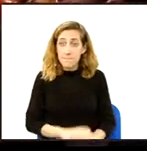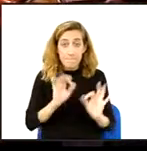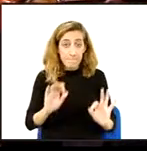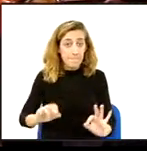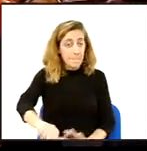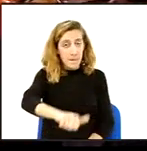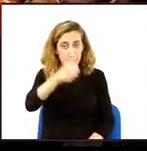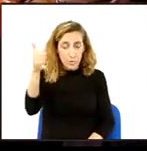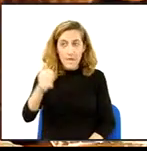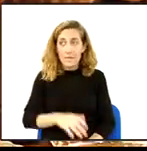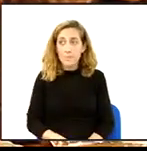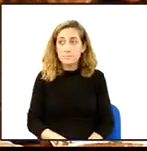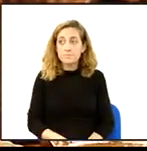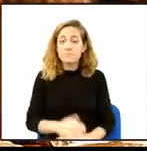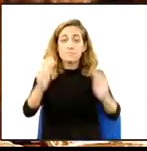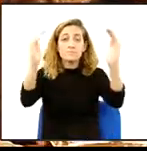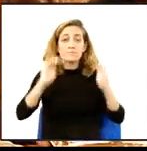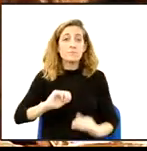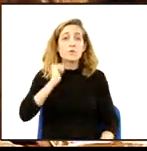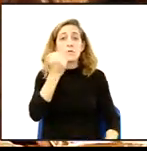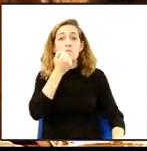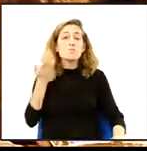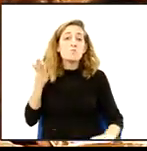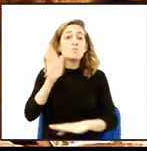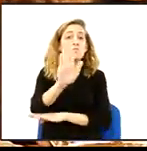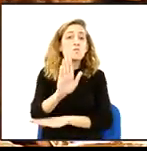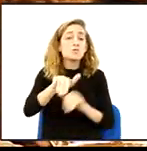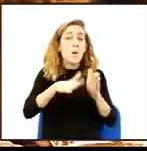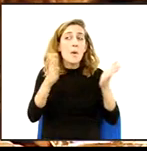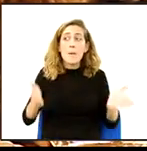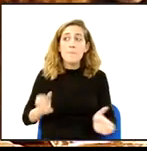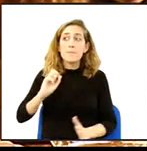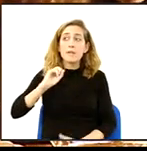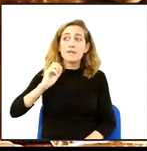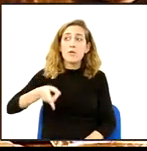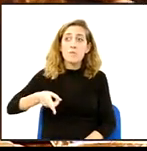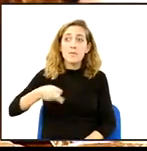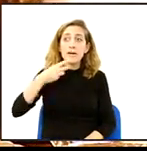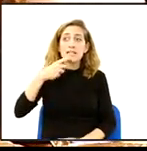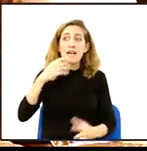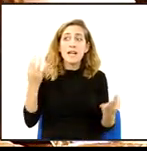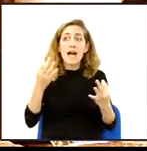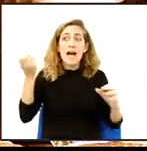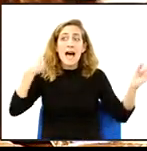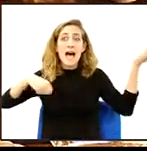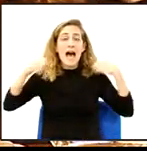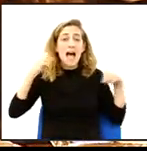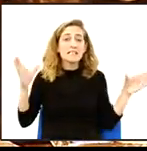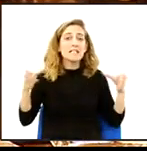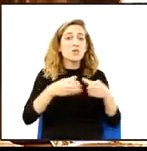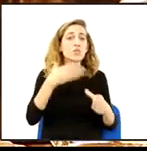Queda aprovada. Passem a la moció presentada per Plataforma Bigatana de condemna els actes protagonitzats per a l'organització juvenil arran.